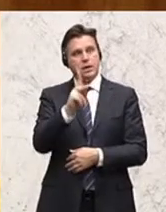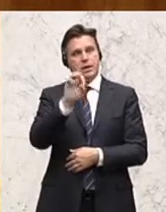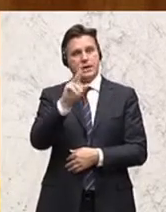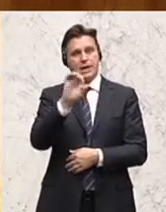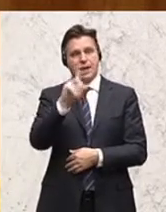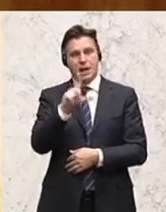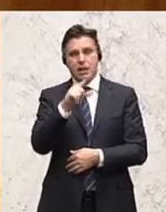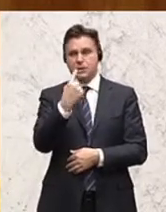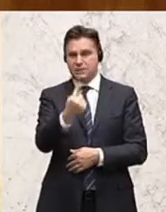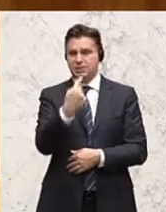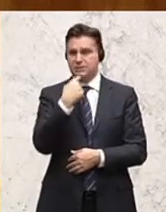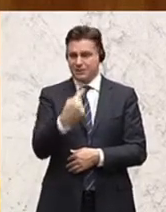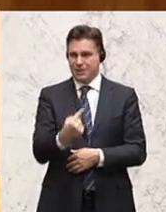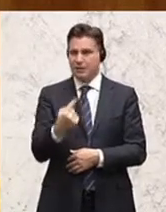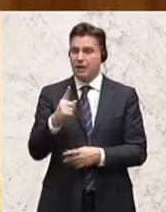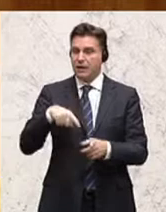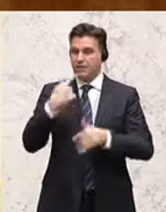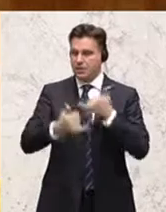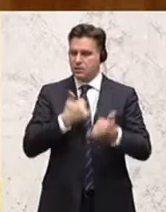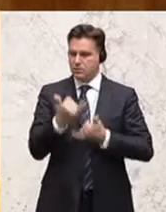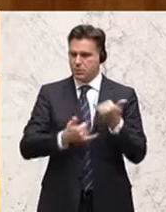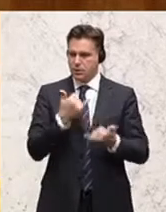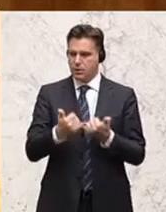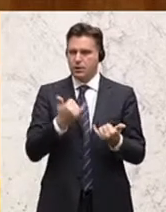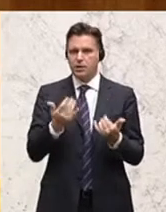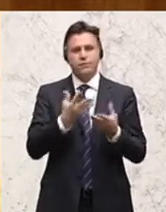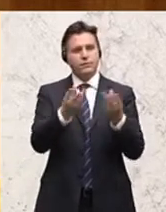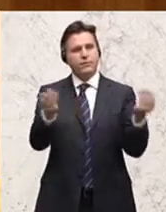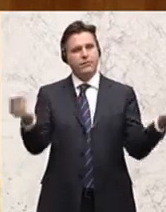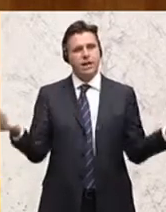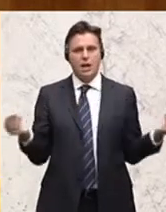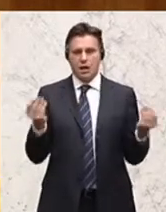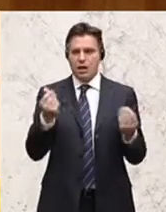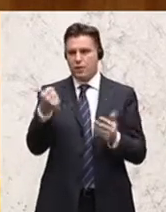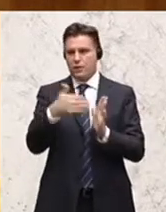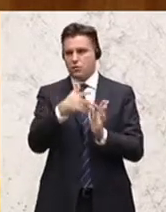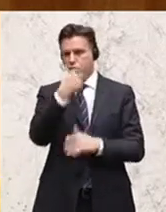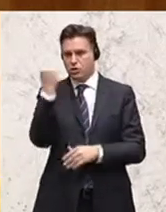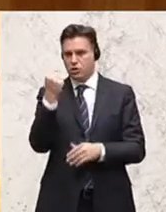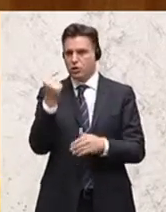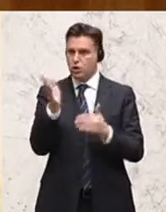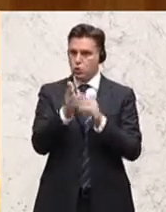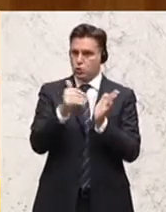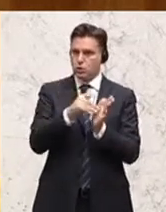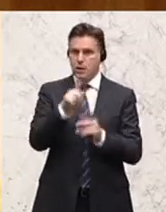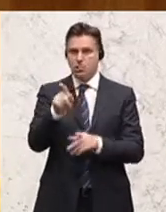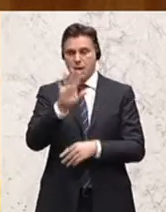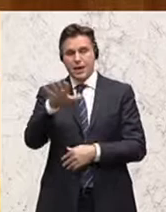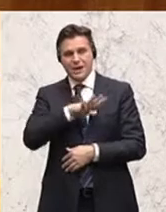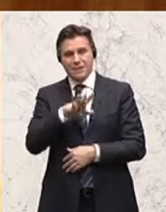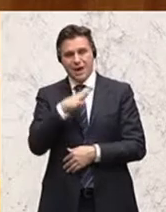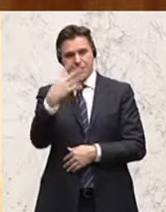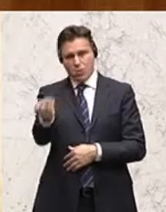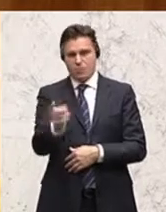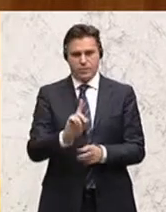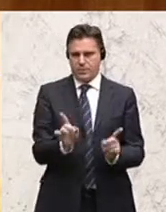gezeichnet worden ist, wenn jetzt im nächsten Jahr viele, viele tausende Menschen oder überhaupt das Pflegegeldsystem in Gefahr wäre. Es ist nicht so.